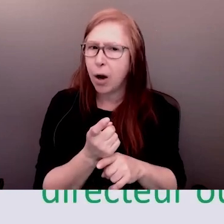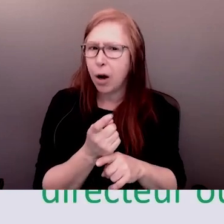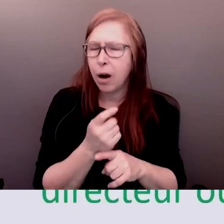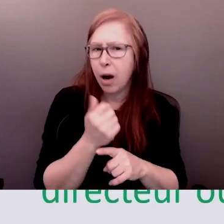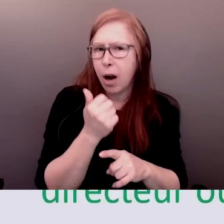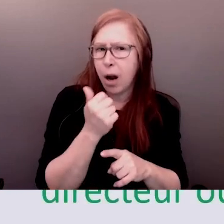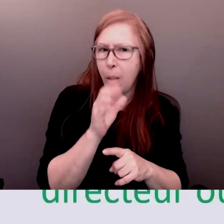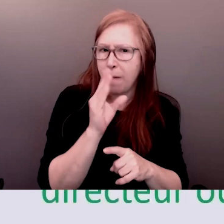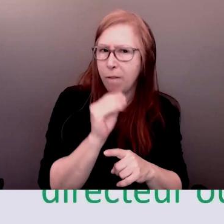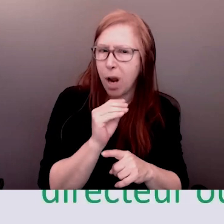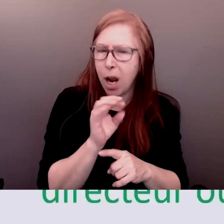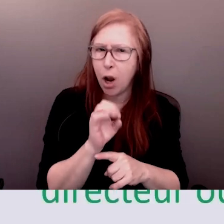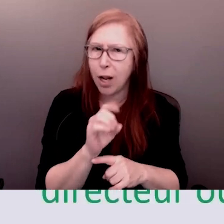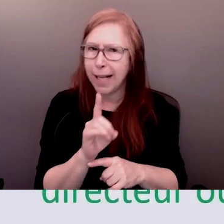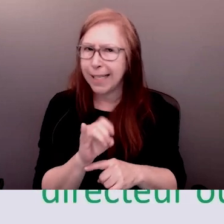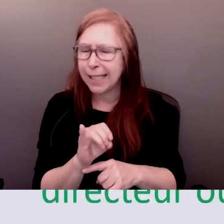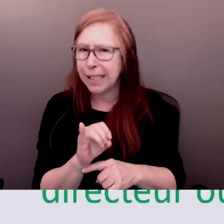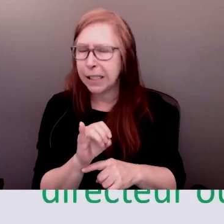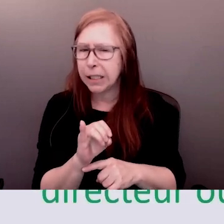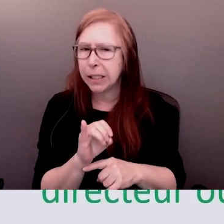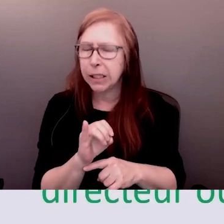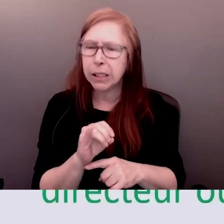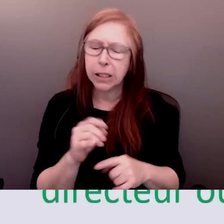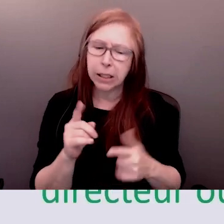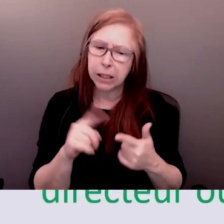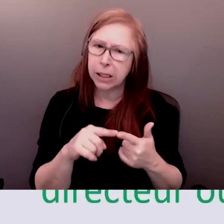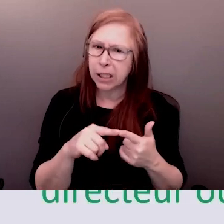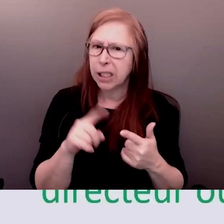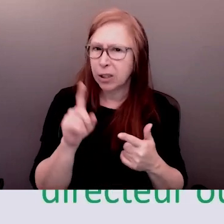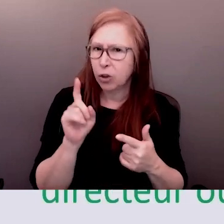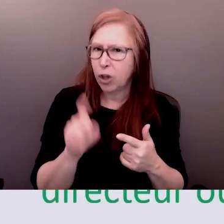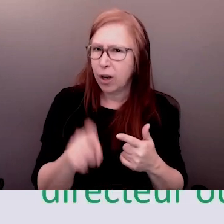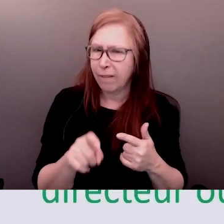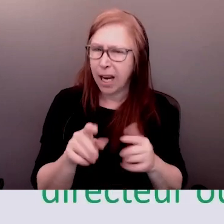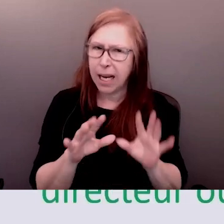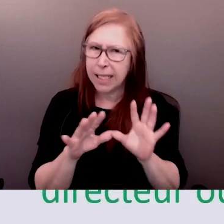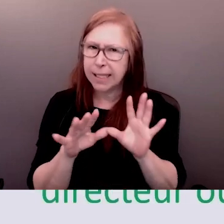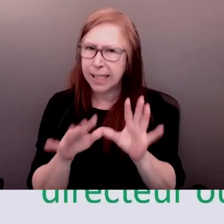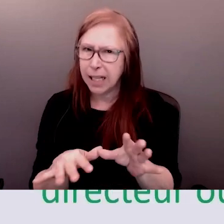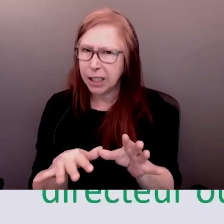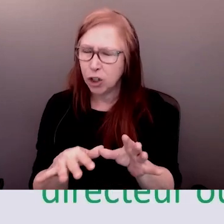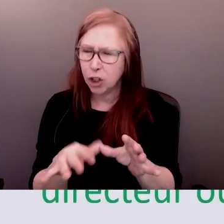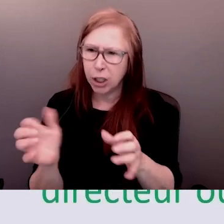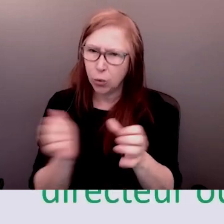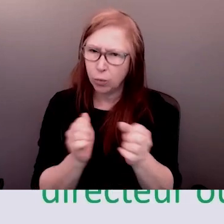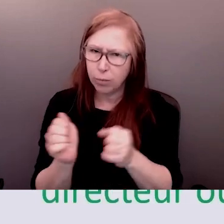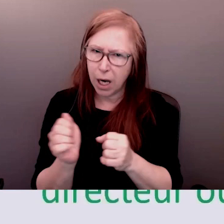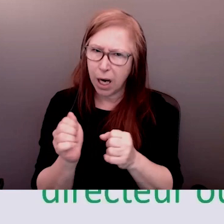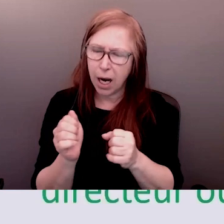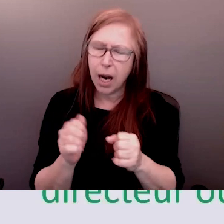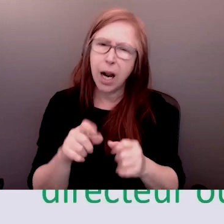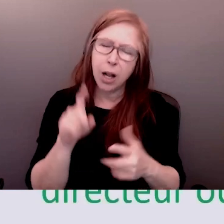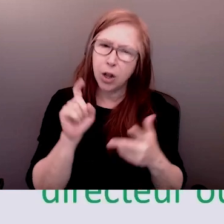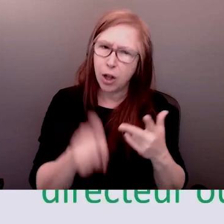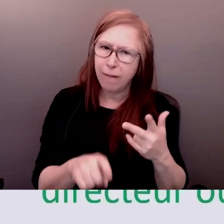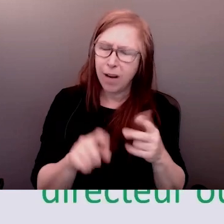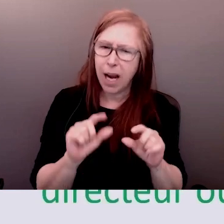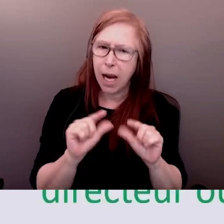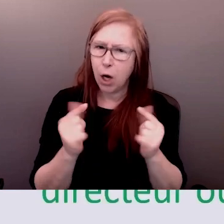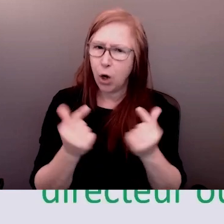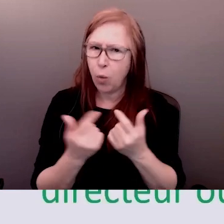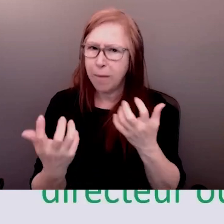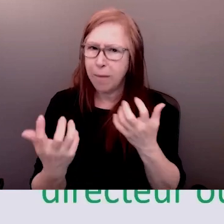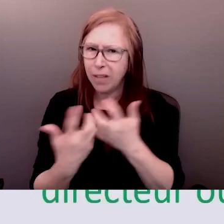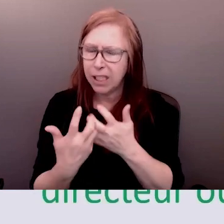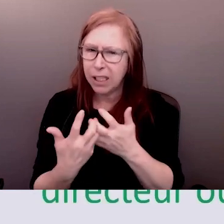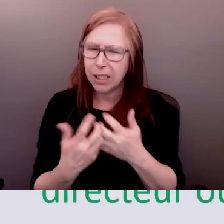'EDD toute intervention pour avoir avancé le DI pareil mais cette fois votre organisation veut prendre l'action pour prendre en